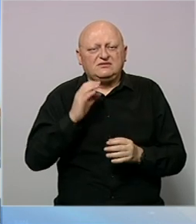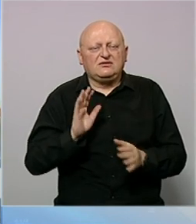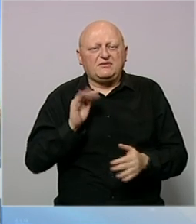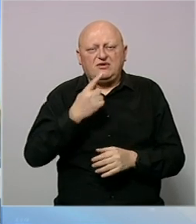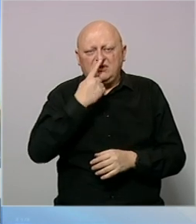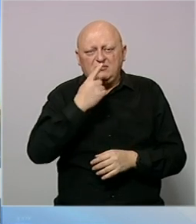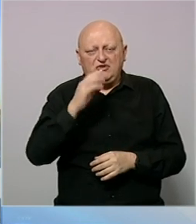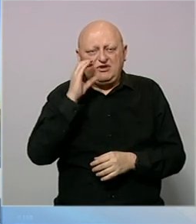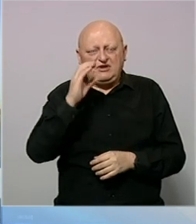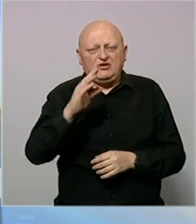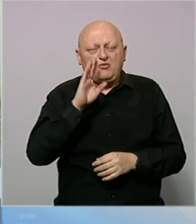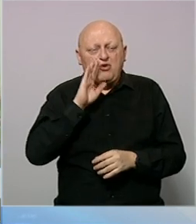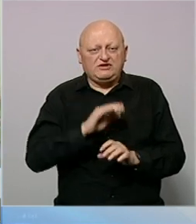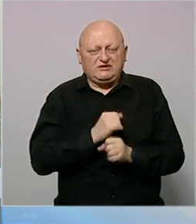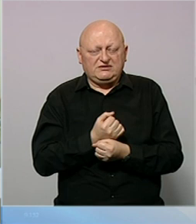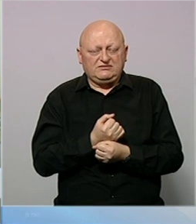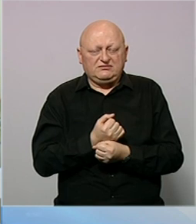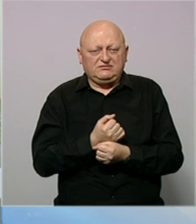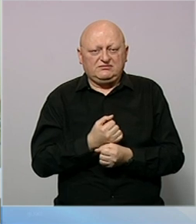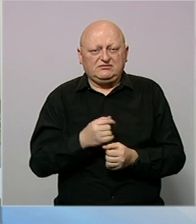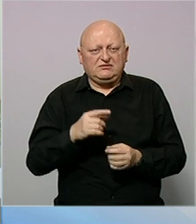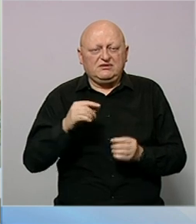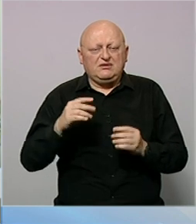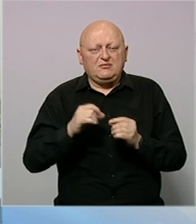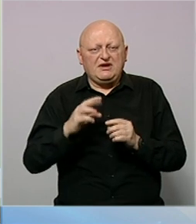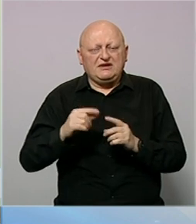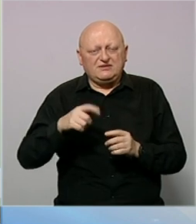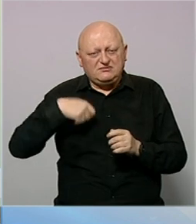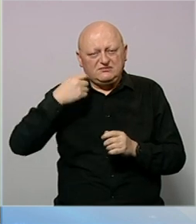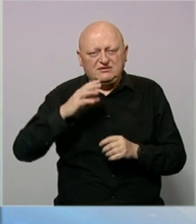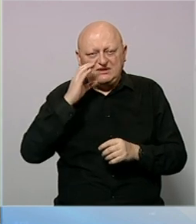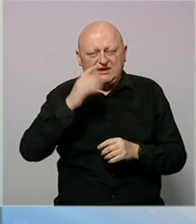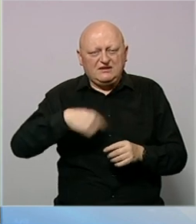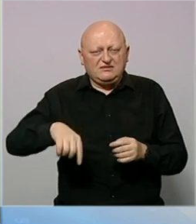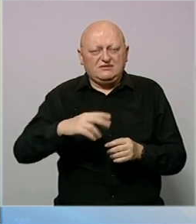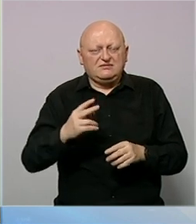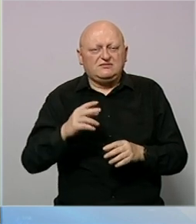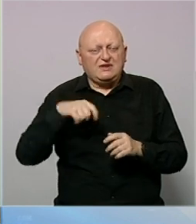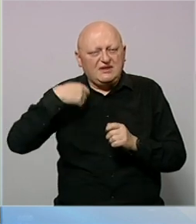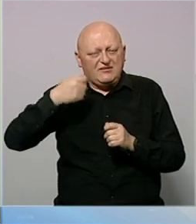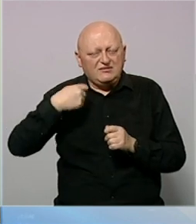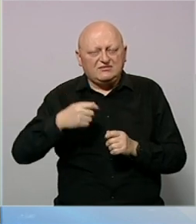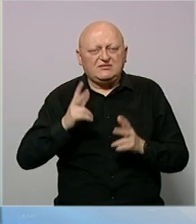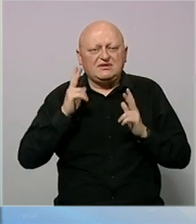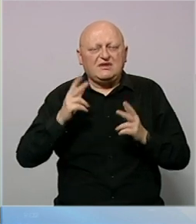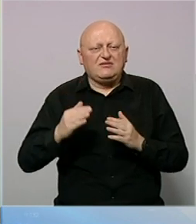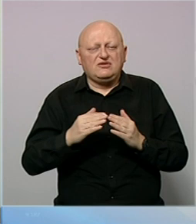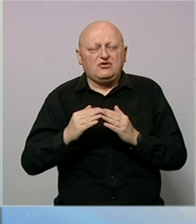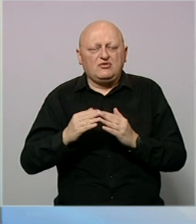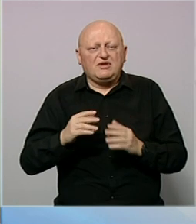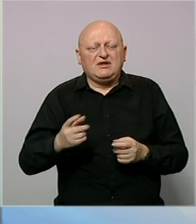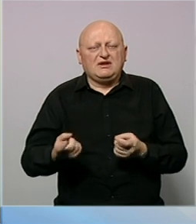više od milijun gledatelja u Bosni i Hercegovini. Program BHT1 bio je najgledaniji među svim TV stanicama u zemlji. Navijanjem za susjedne